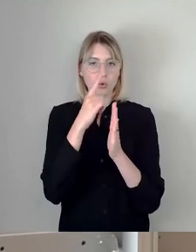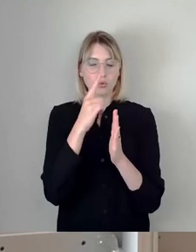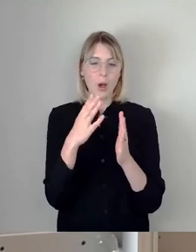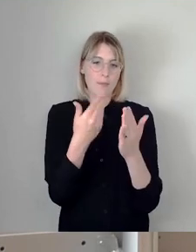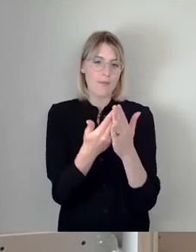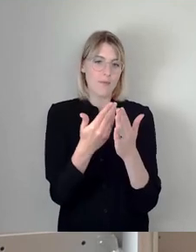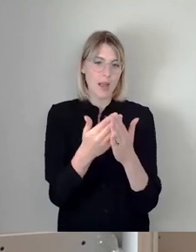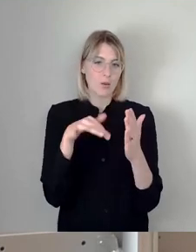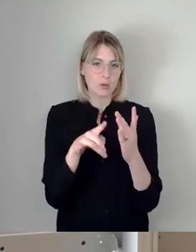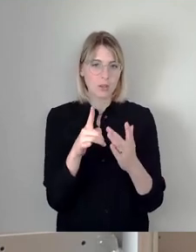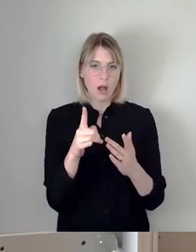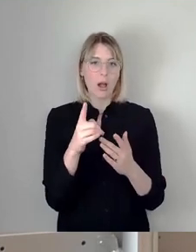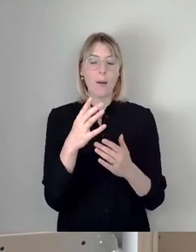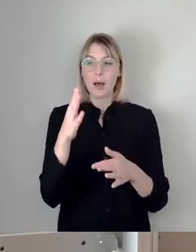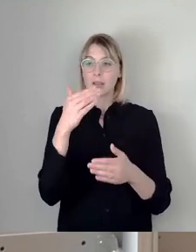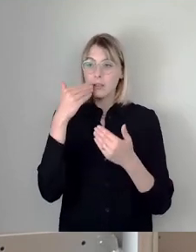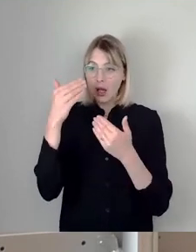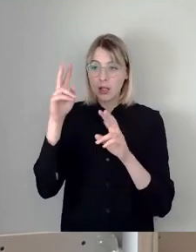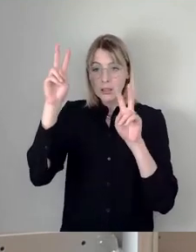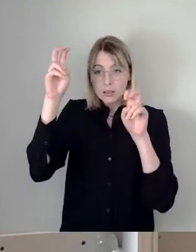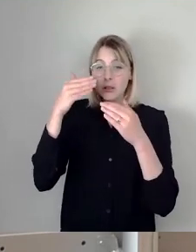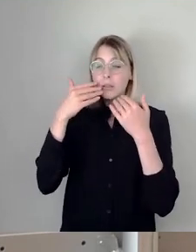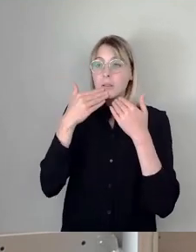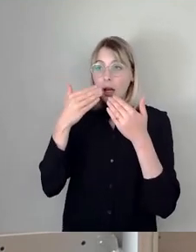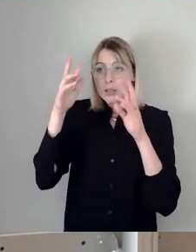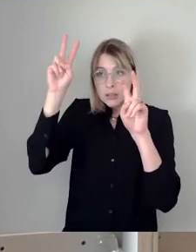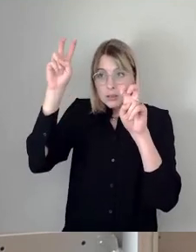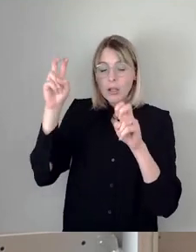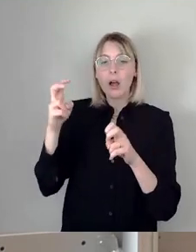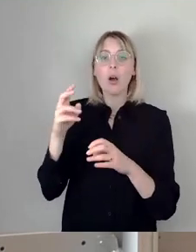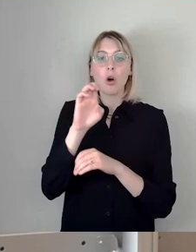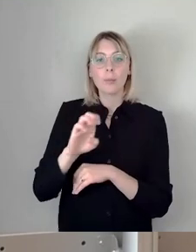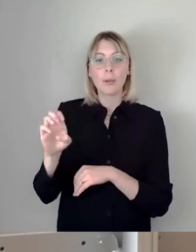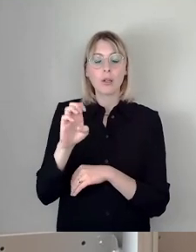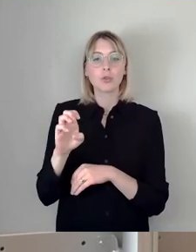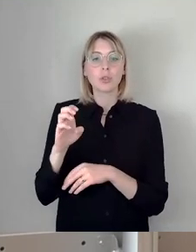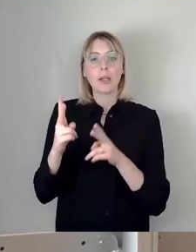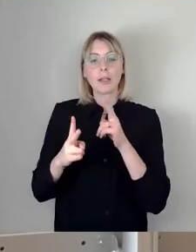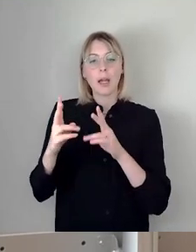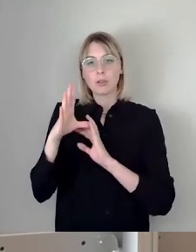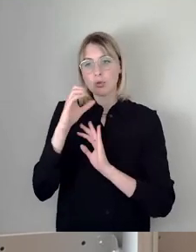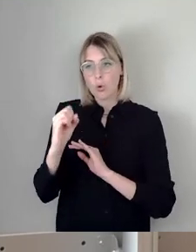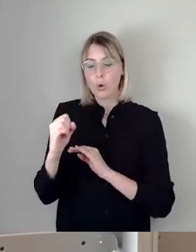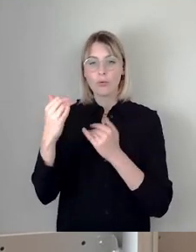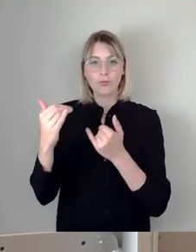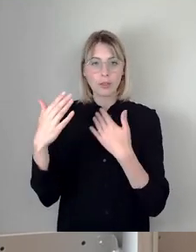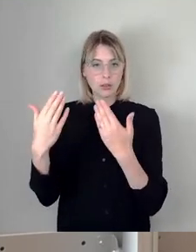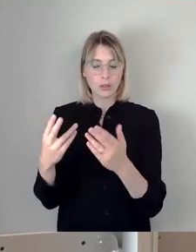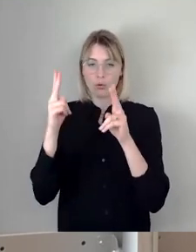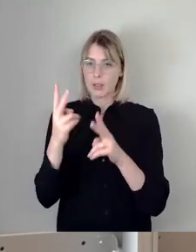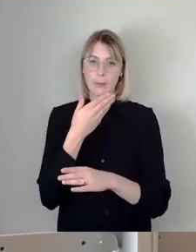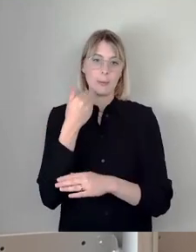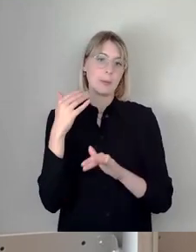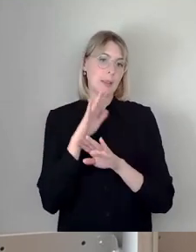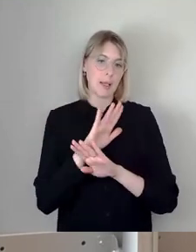Sie ist dank in Anführungsstrichen des Europäischen Gerichtshofs ist nur noch eine Empfehlung, kein verbindliches Preisrecht mehr. Das heißt, wir